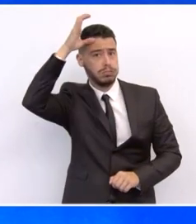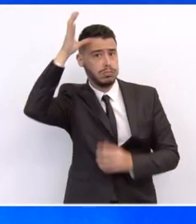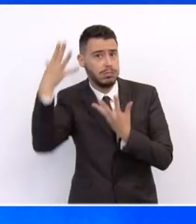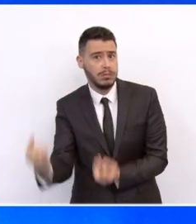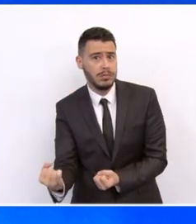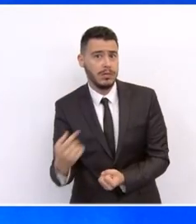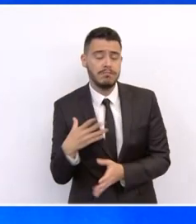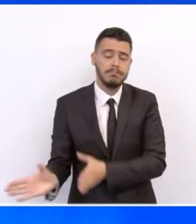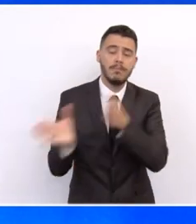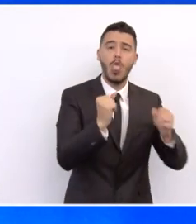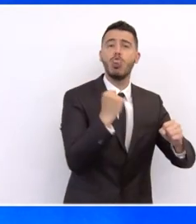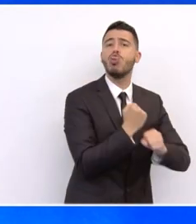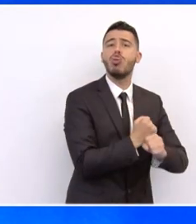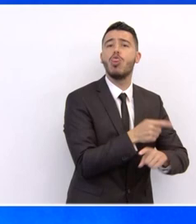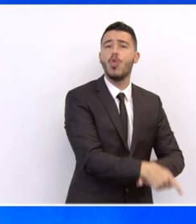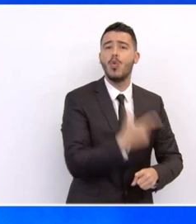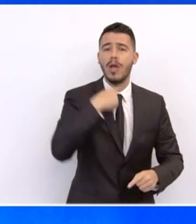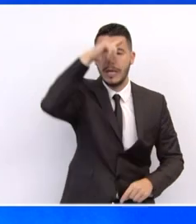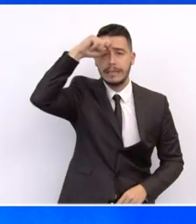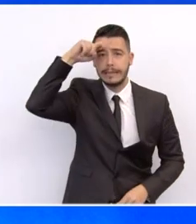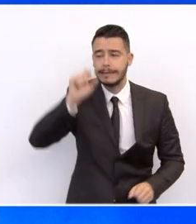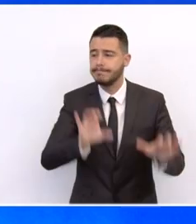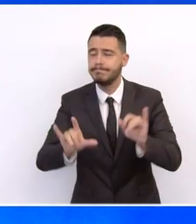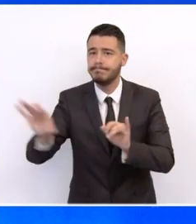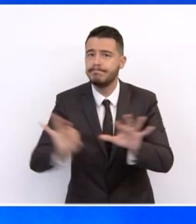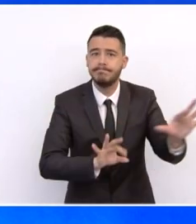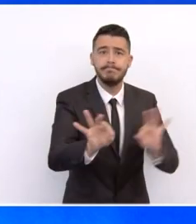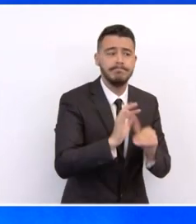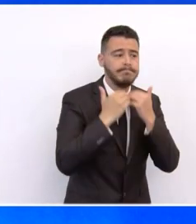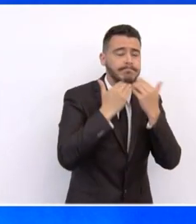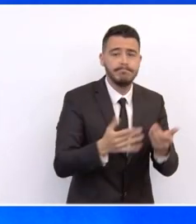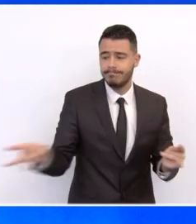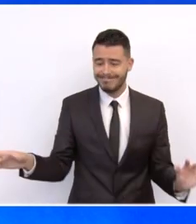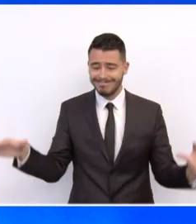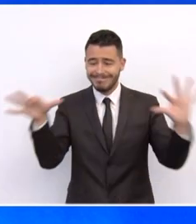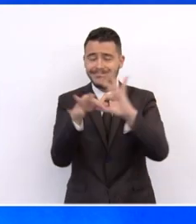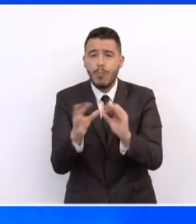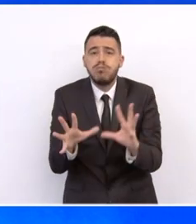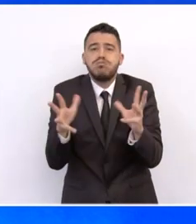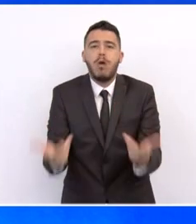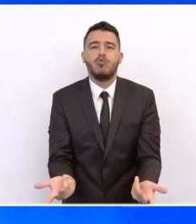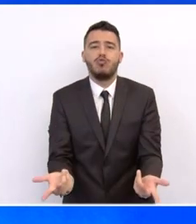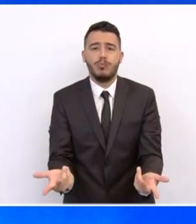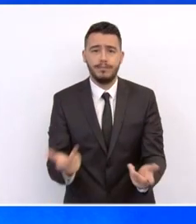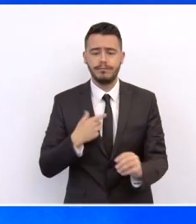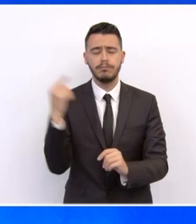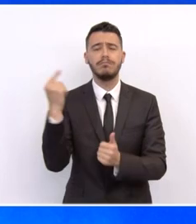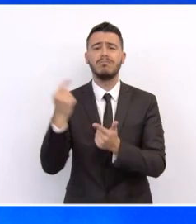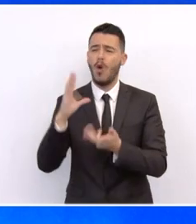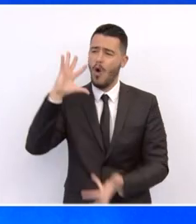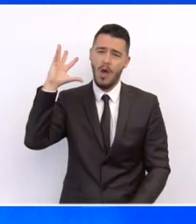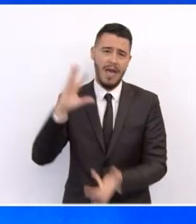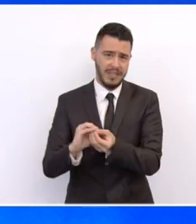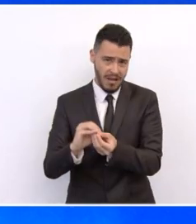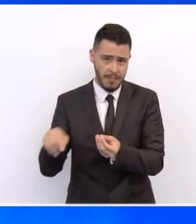δεξιότητες που ψάχνουν, πώς θα γίνει, δηλαδή, καλύτερη σύζευξη της αγοράς εργασίας με την κατάρτιση. Το σχέδιο Ελλάδα 2.0,